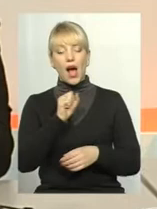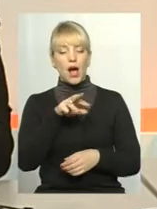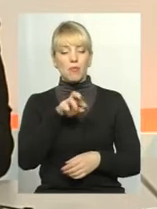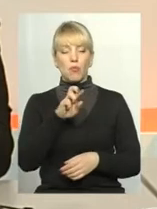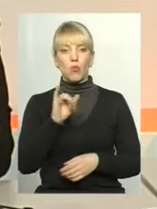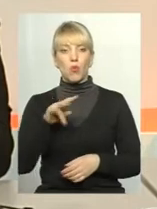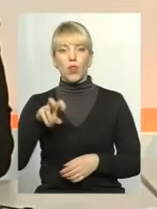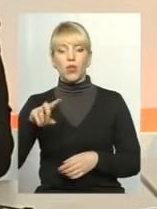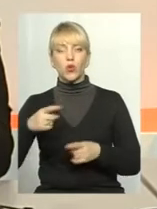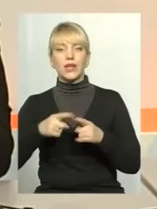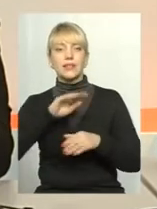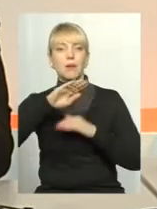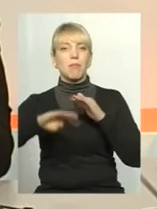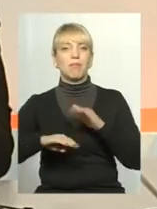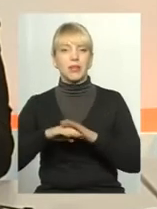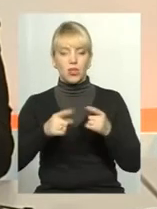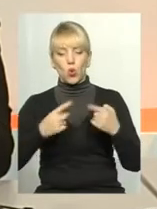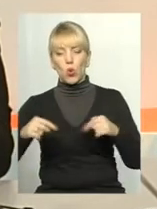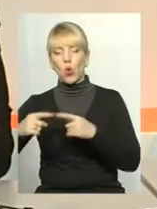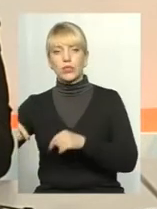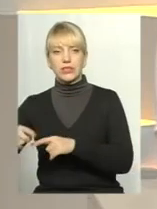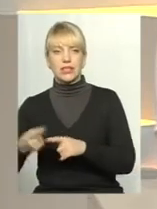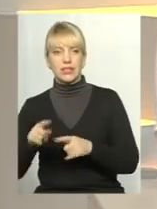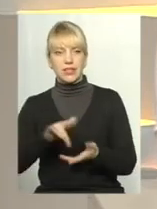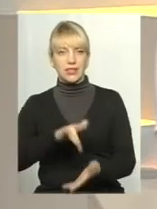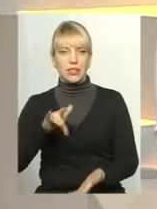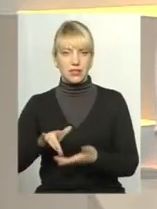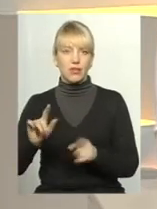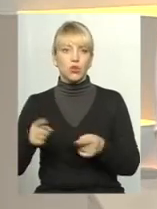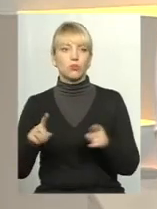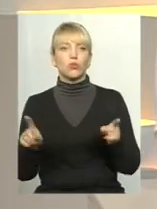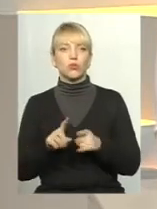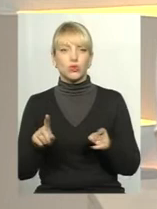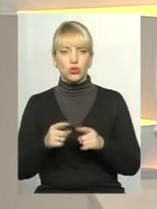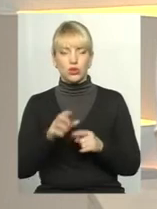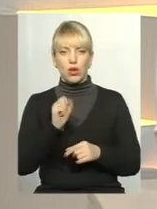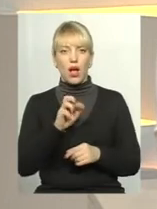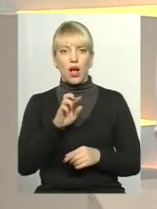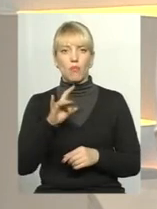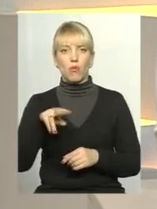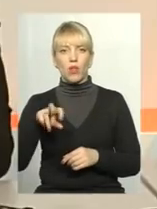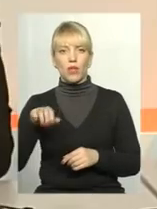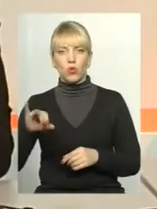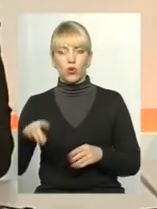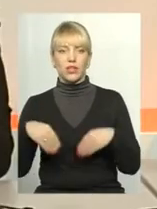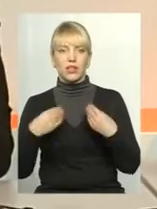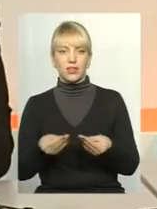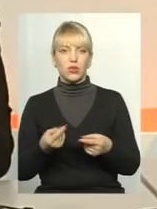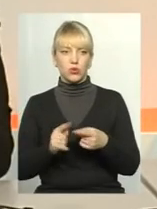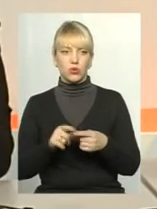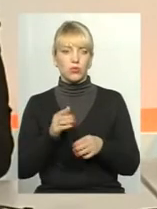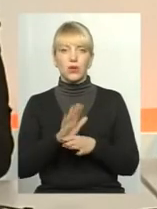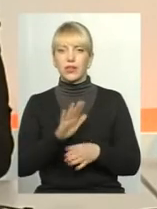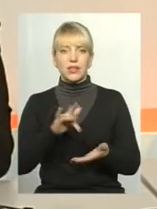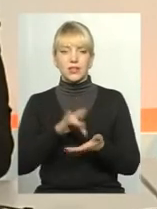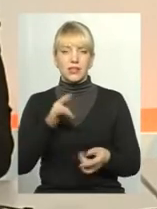структурні підрозділи цих центрів, тому що саме амбулаторії надають первинну допомогу, не центр. Центр – це